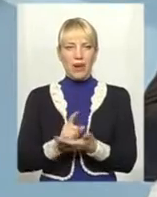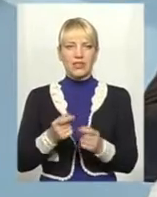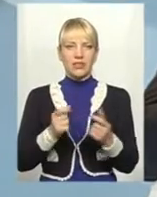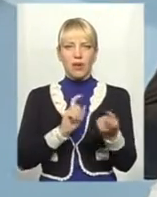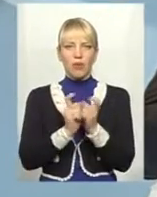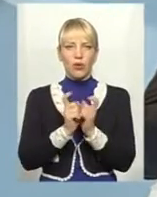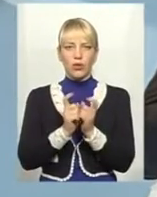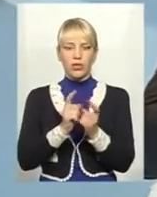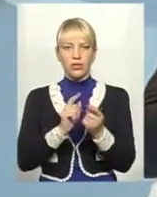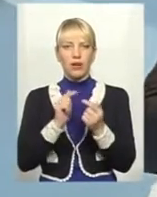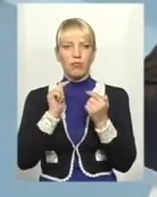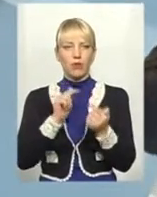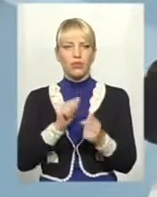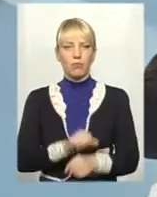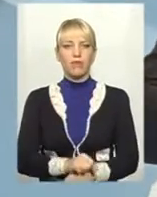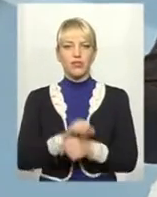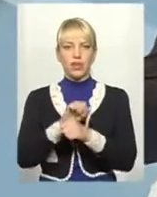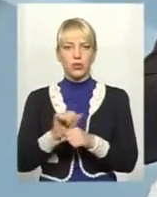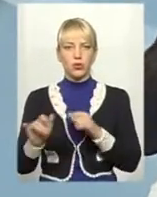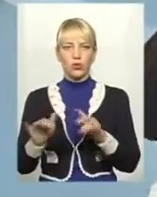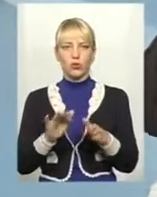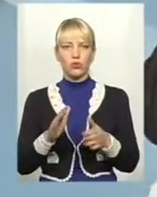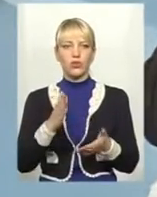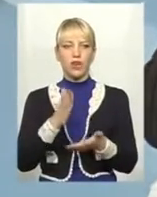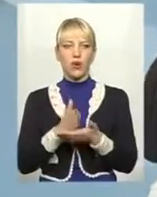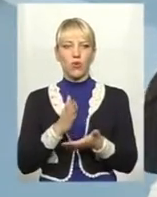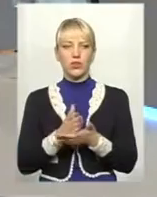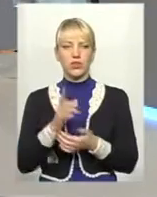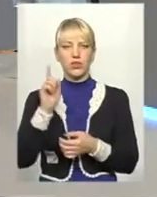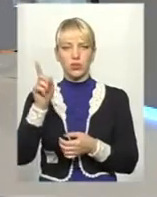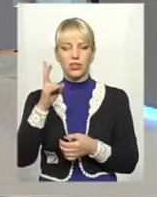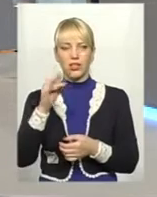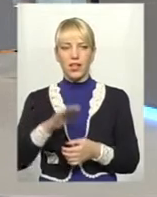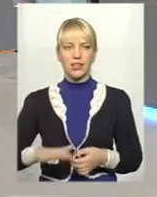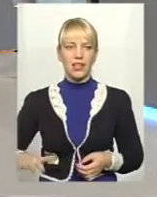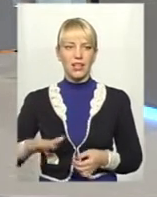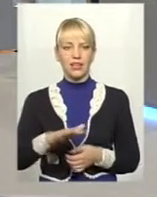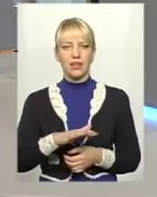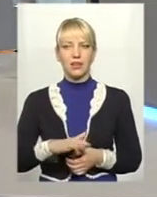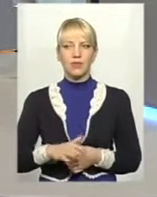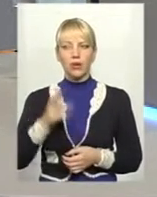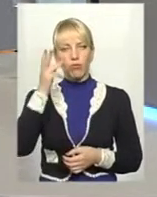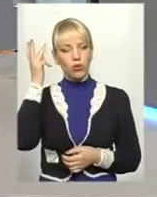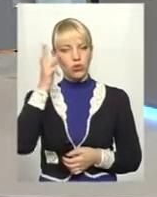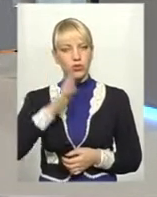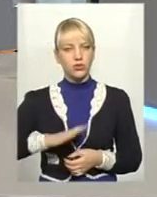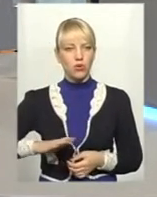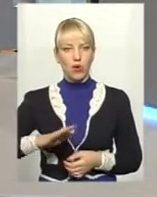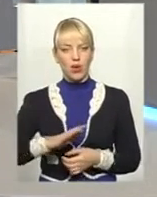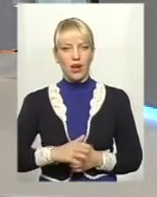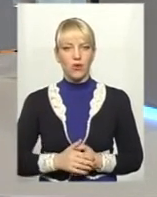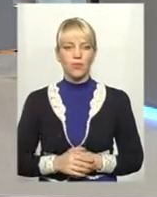повстанського руху на Україні, яка знаходилась тоді на теренах Подільського краю.